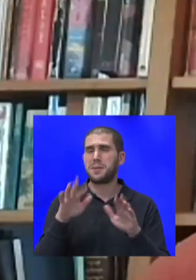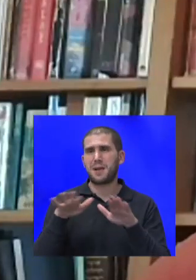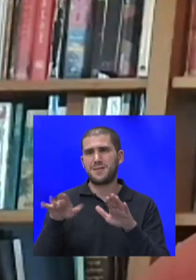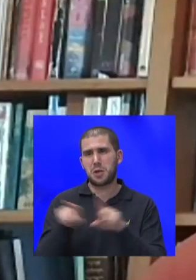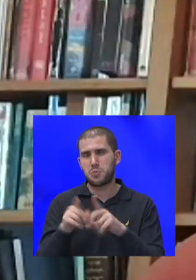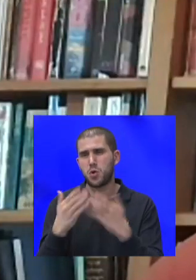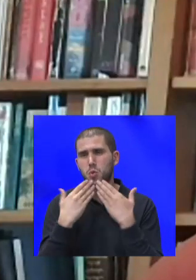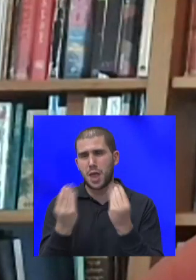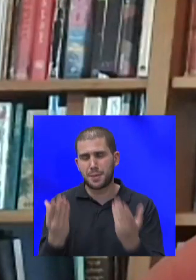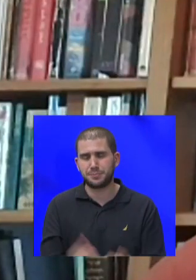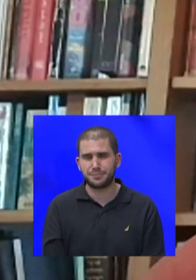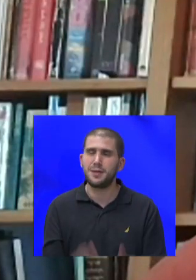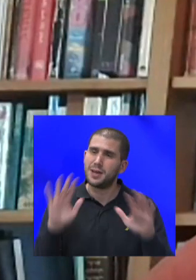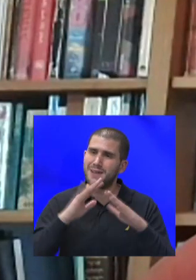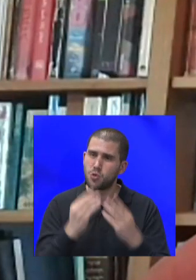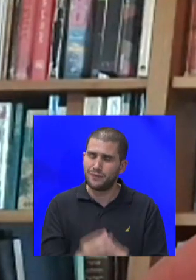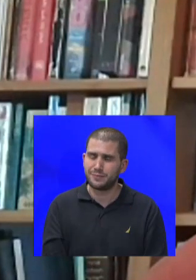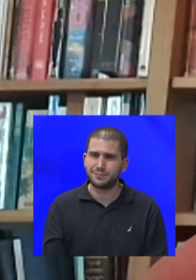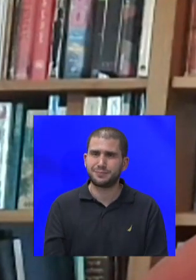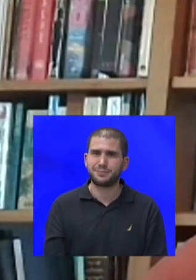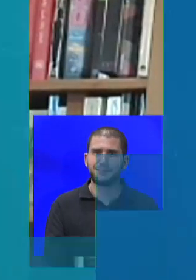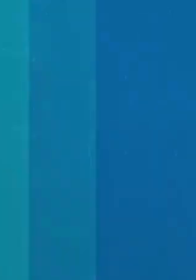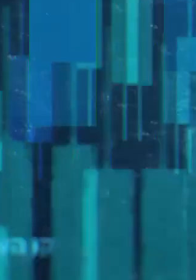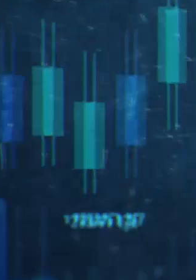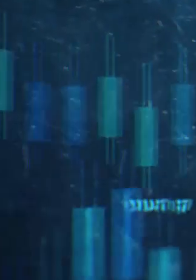ערב טוב. תודה רבה, תודה רבה, ערב טוב.